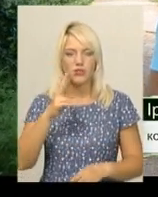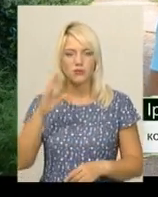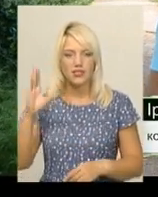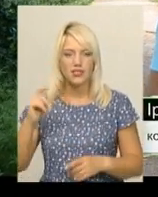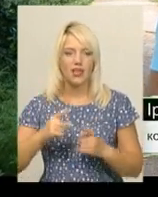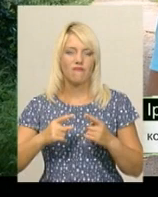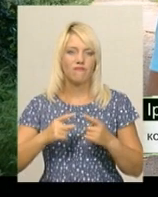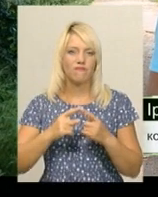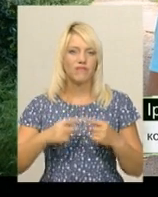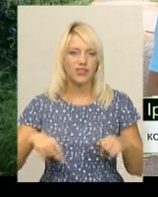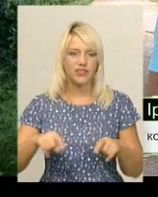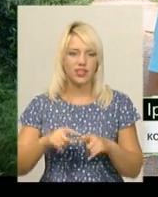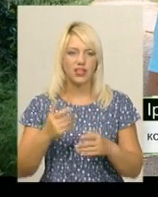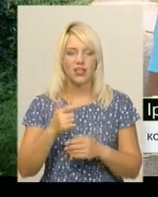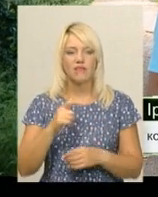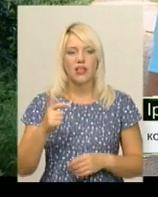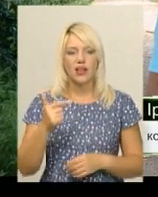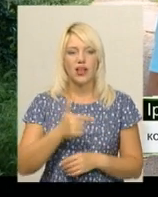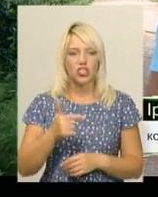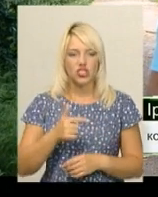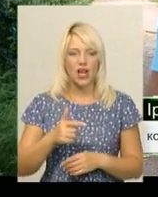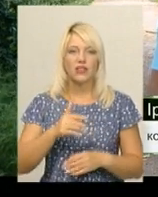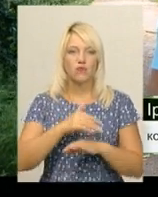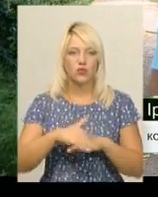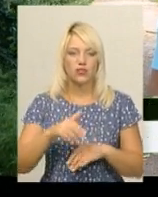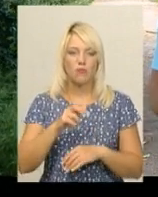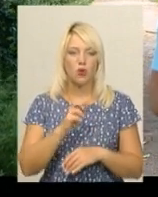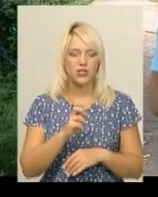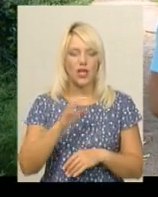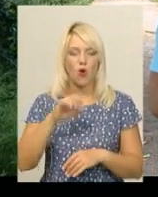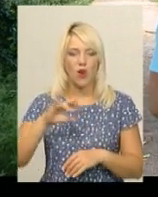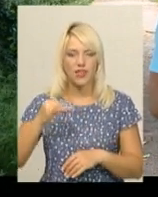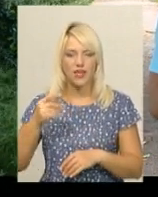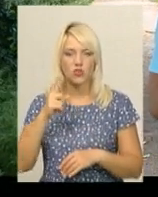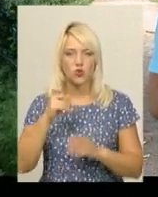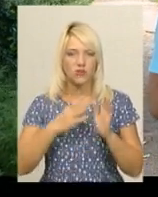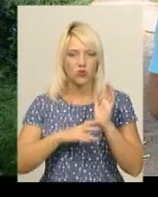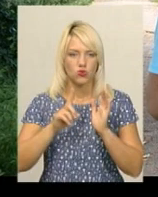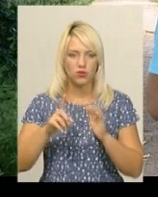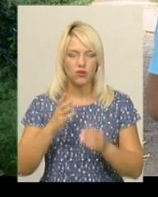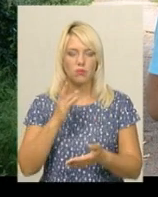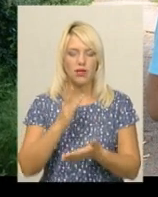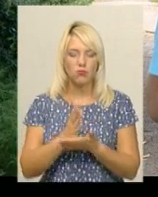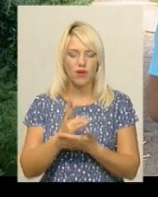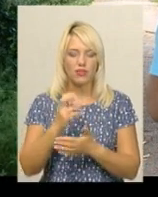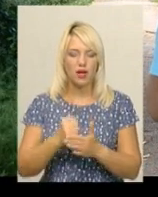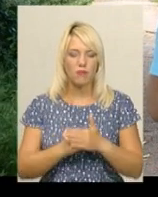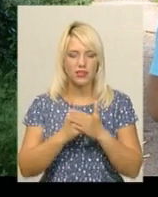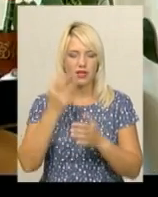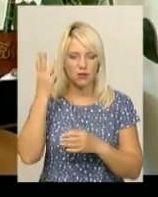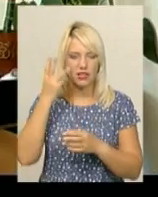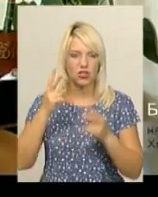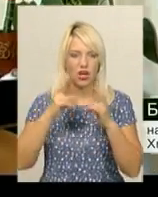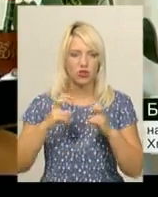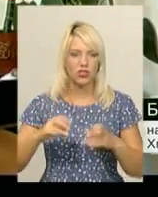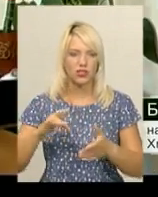воно у мікрорайоні Гречани на вулиці Бориса Олійника, 191 і перебуває на базі Хмельницького міського лікувально-діагностичного центру.